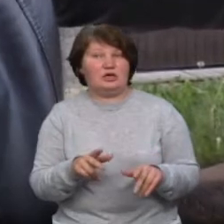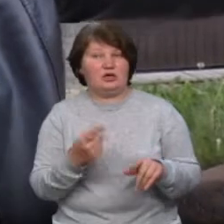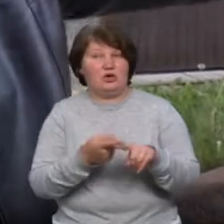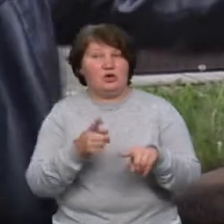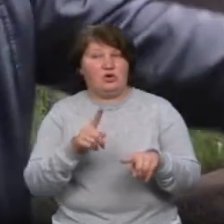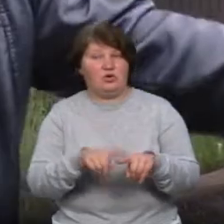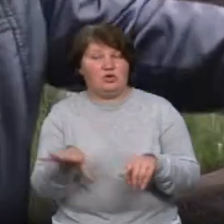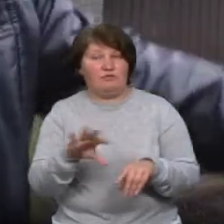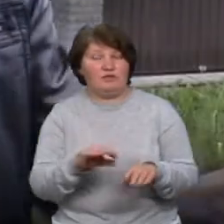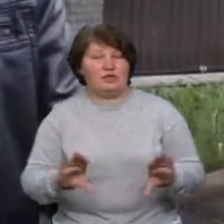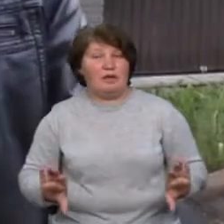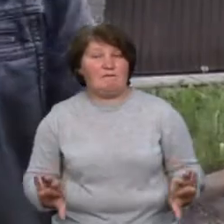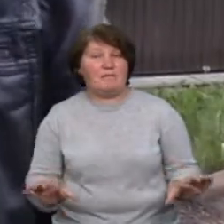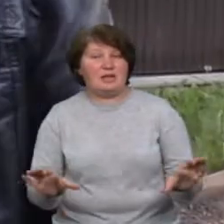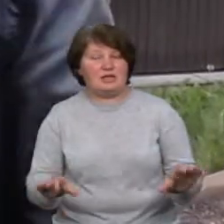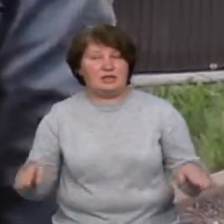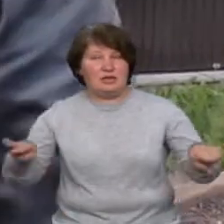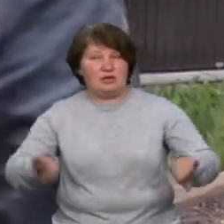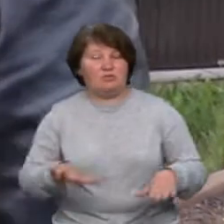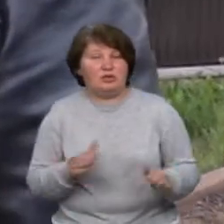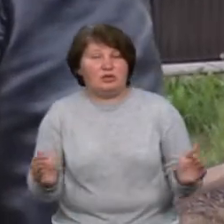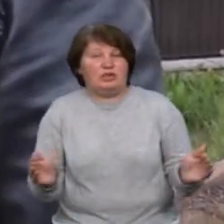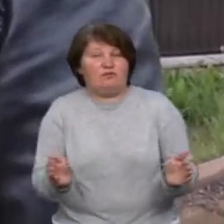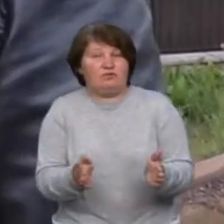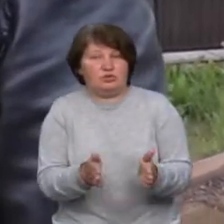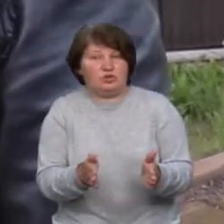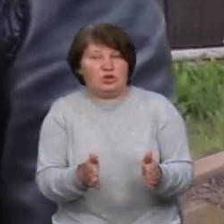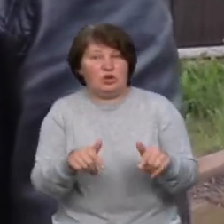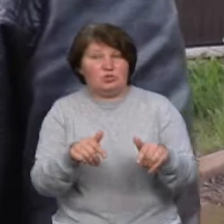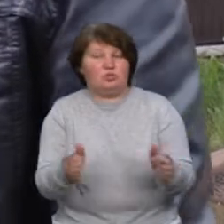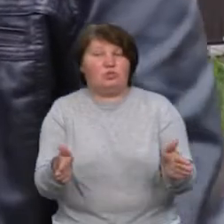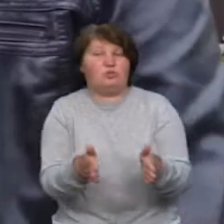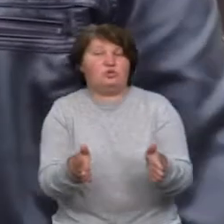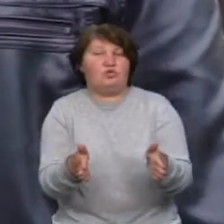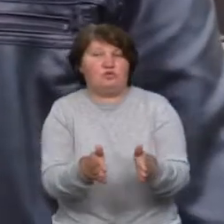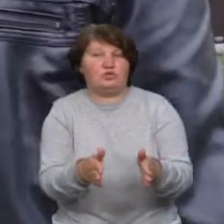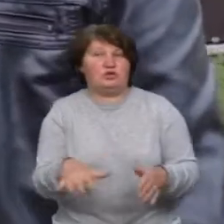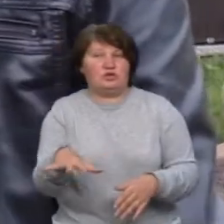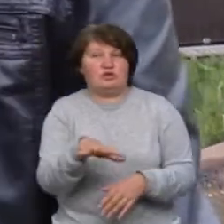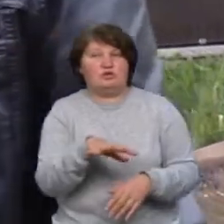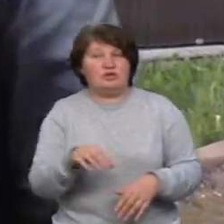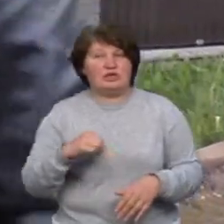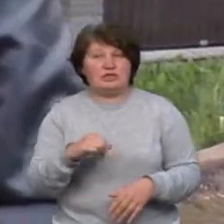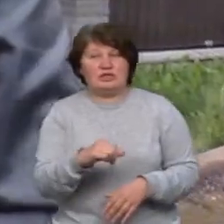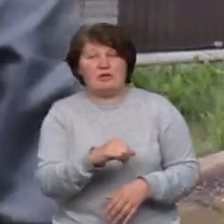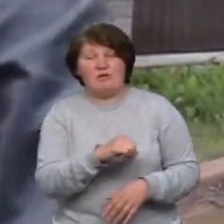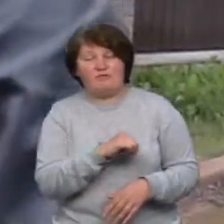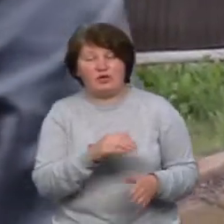плити, закладені, різка звужена. Тут звужені, там всі самовільно русла